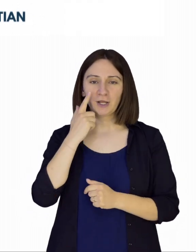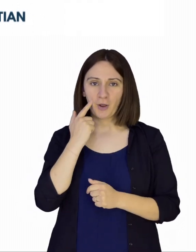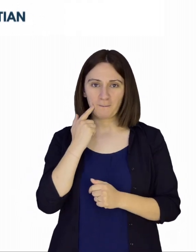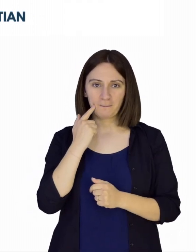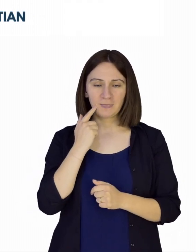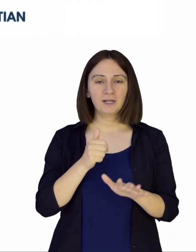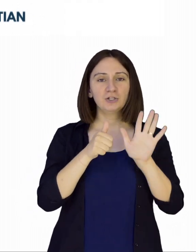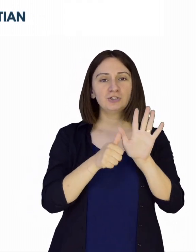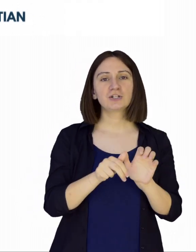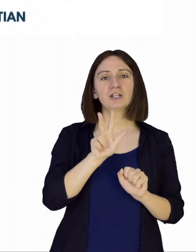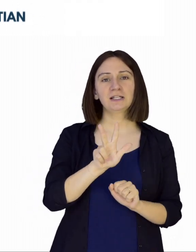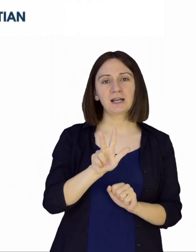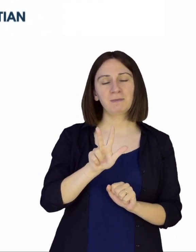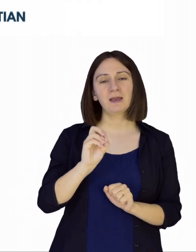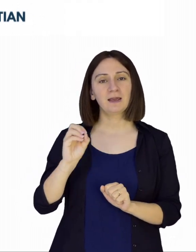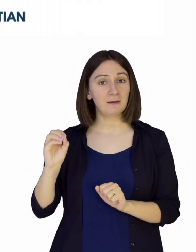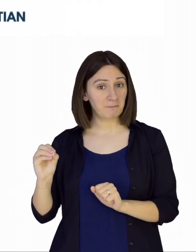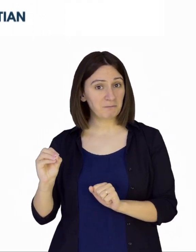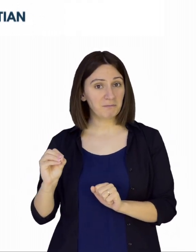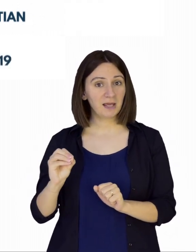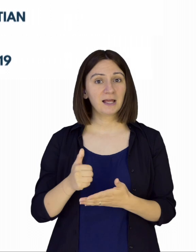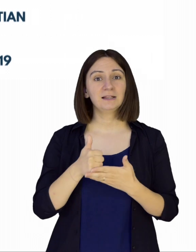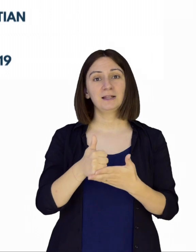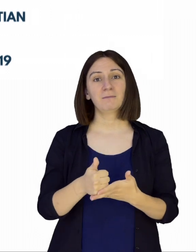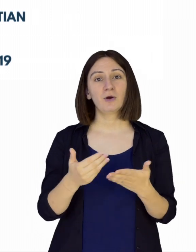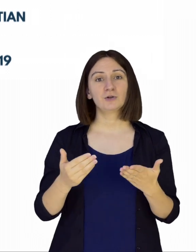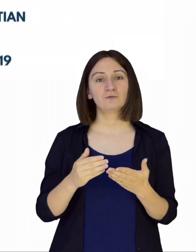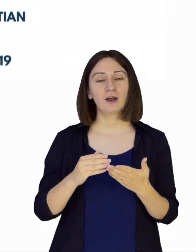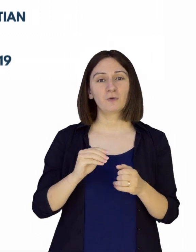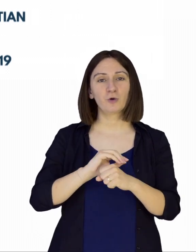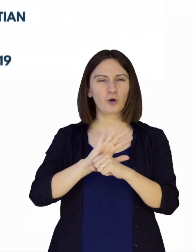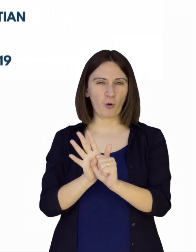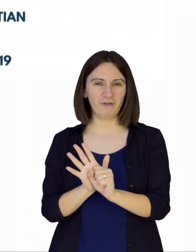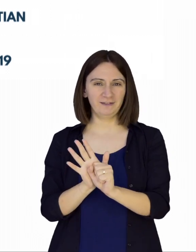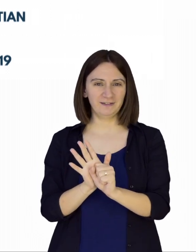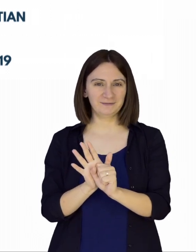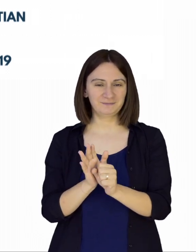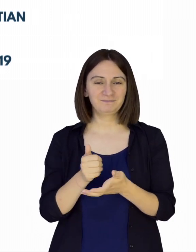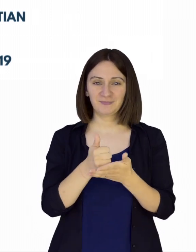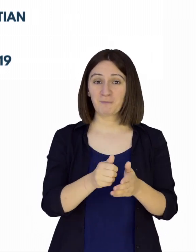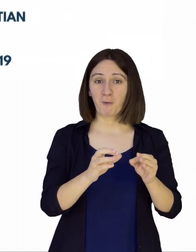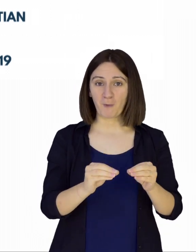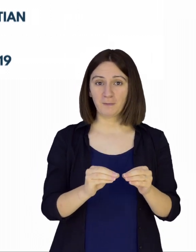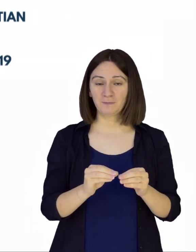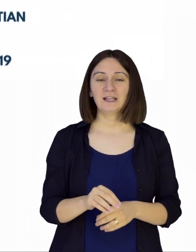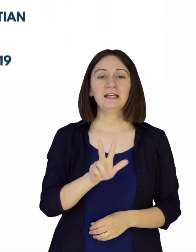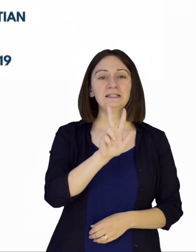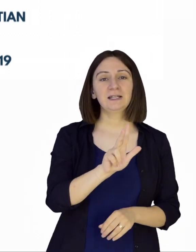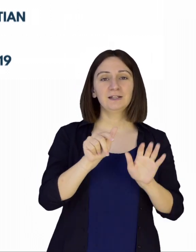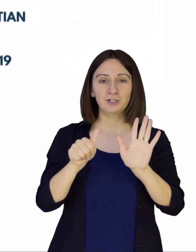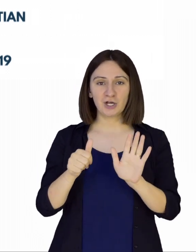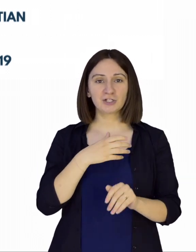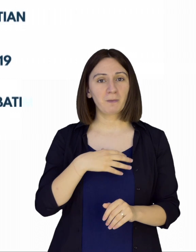pjesëtar të komunitetit ronë dhe egyptian, 6.13630 undihmuan gjatë pandemisa Covid